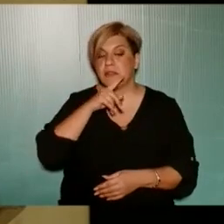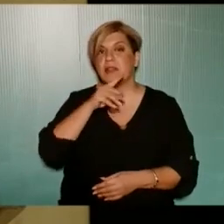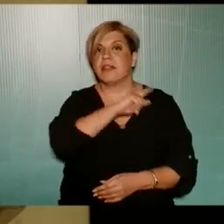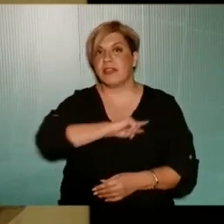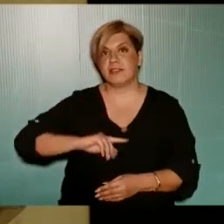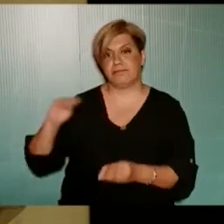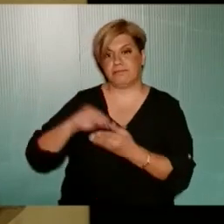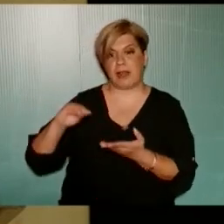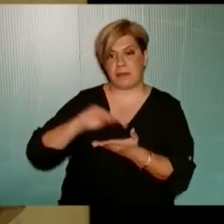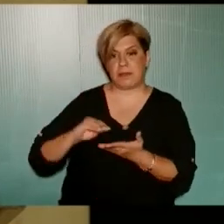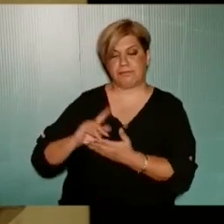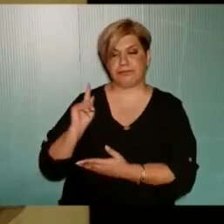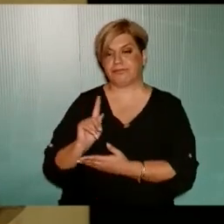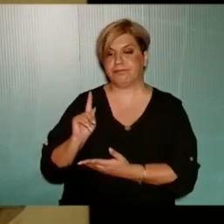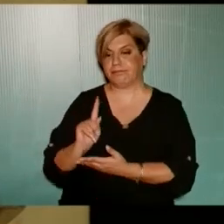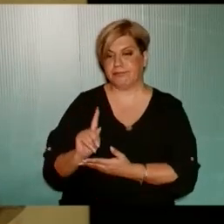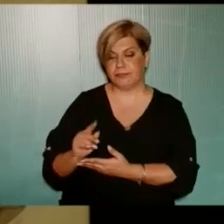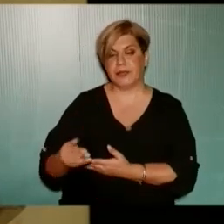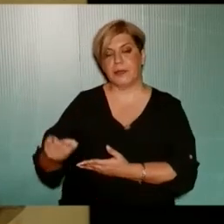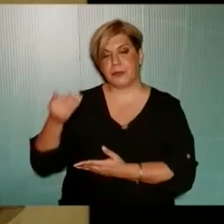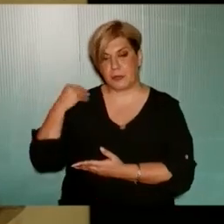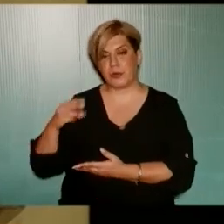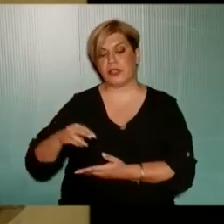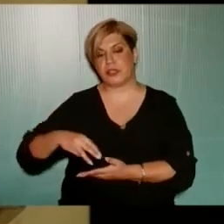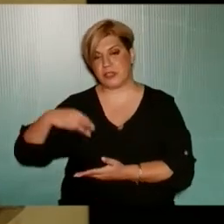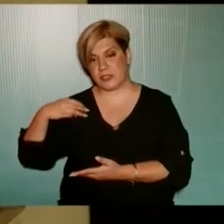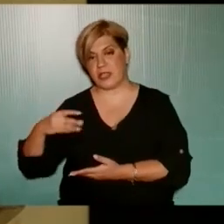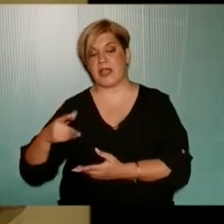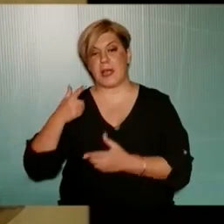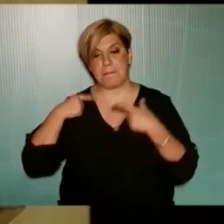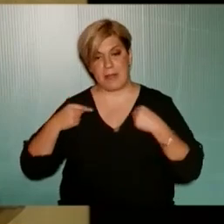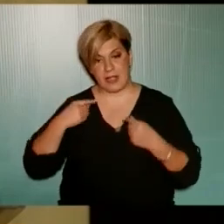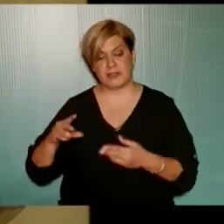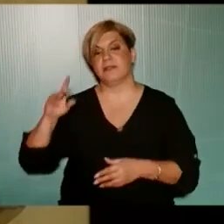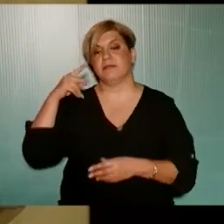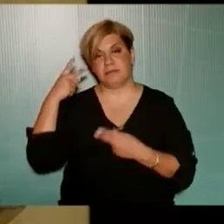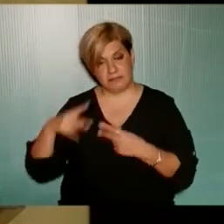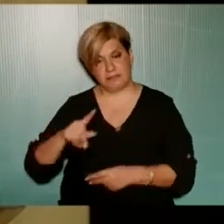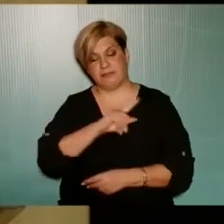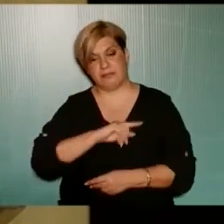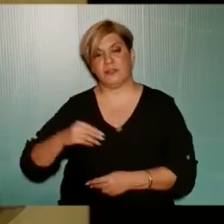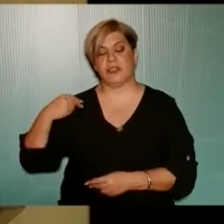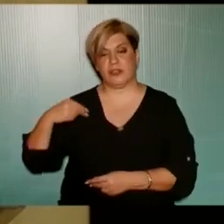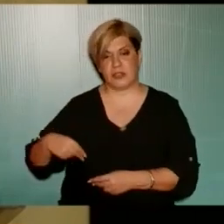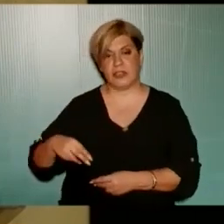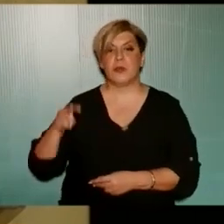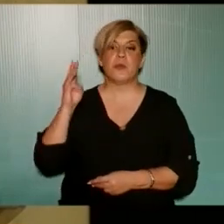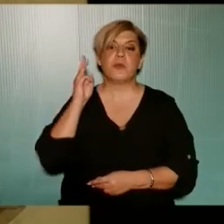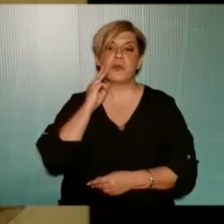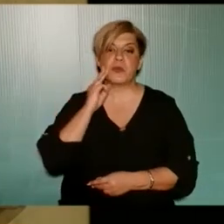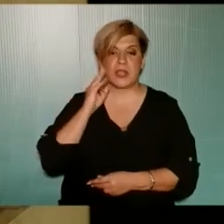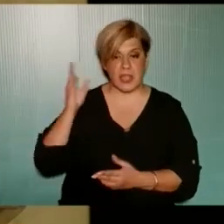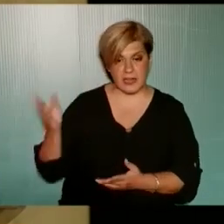διοικήσεις και οι προηγούμενοι του κ. Ζέρβα, στελέχης της αλλεπάλληλες διοικήσεις και του κ. Ζέρβα και του κ. Μπουτάρη,